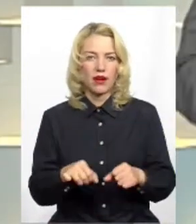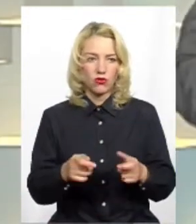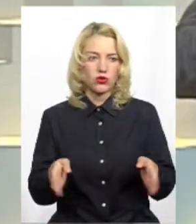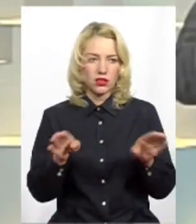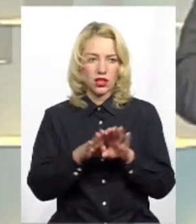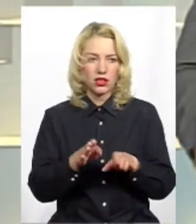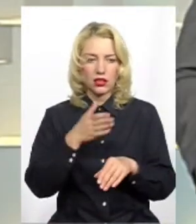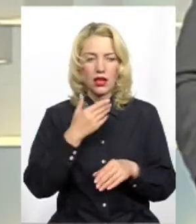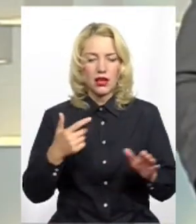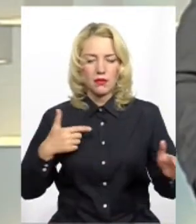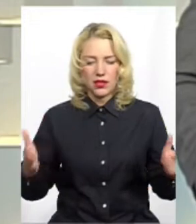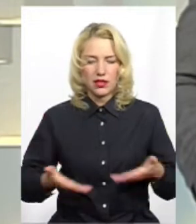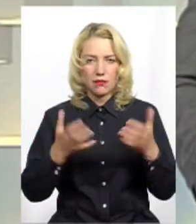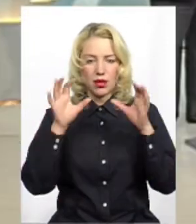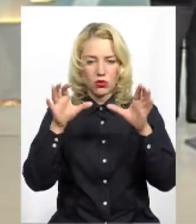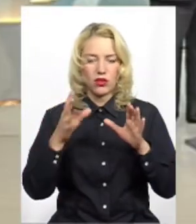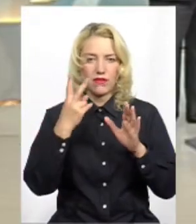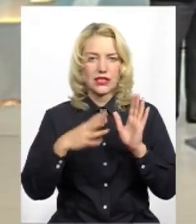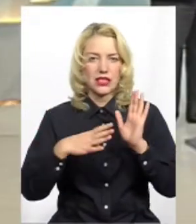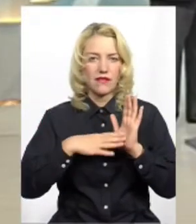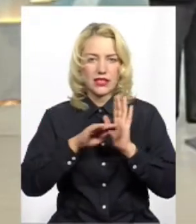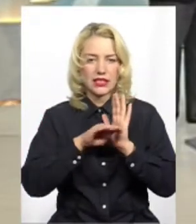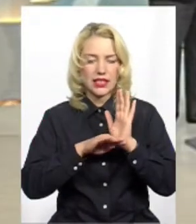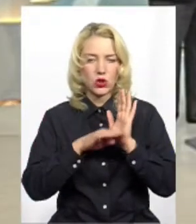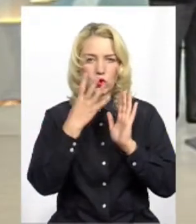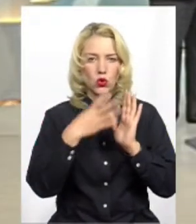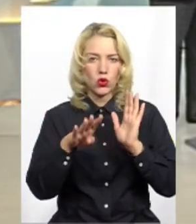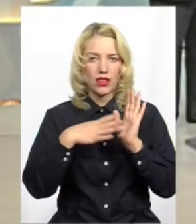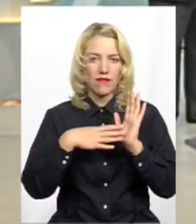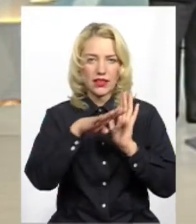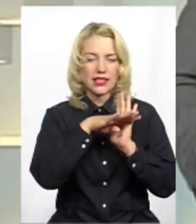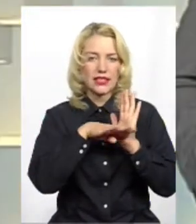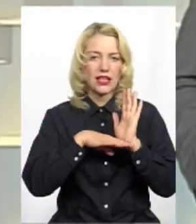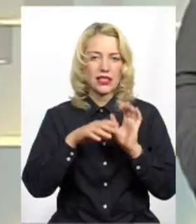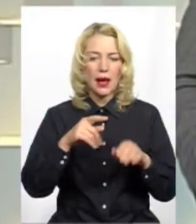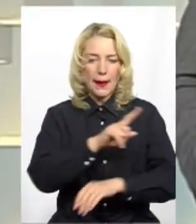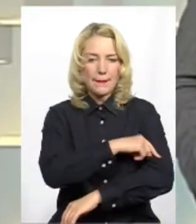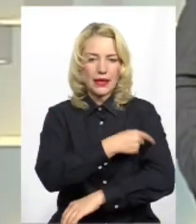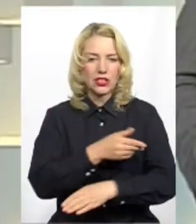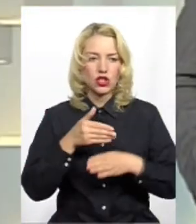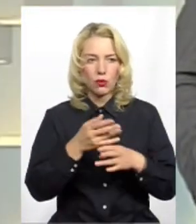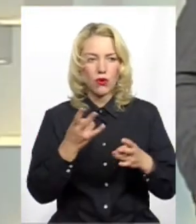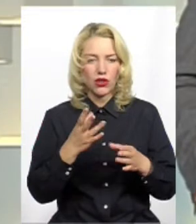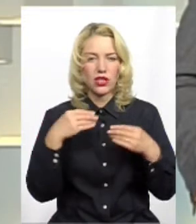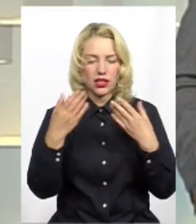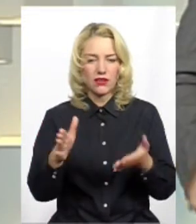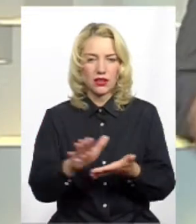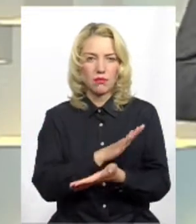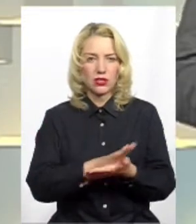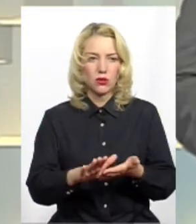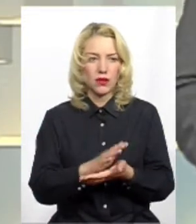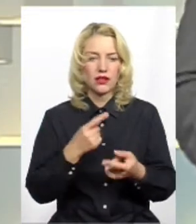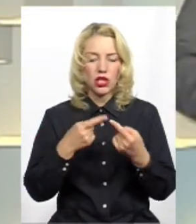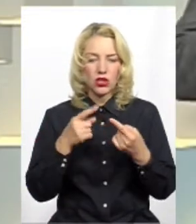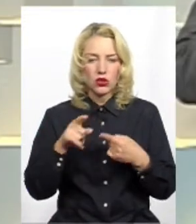Піднимаємо Конституцію, 22 статтю дивимося, і 49 статтю. Медична допомога повинна надаватись безоплатно, крапка.